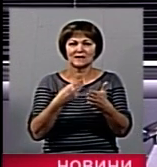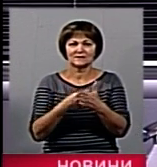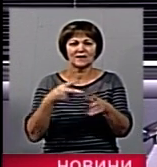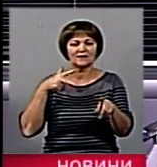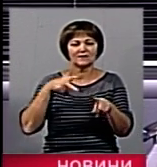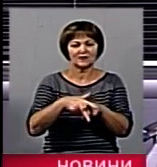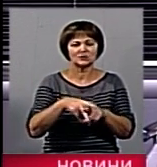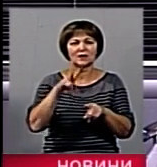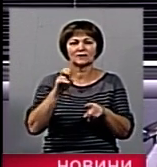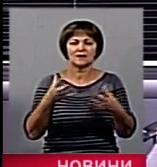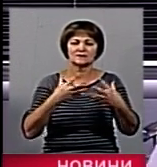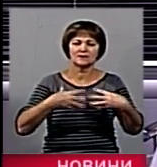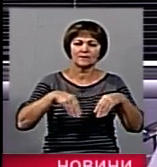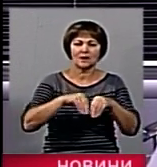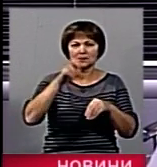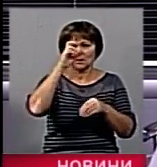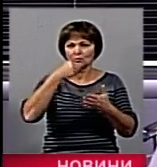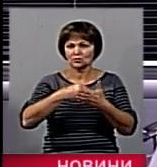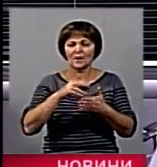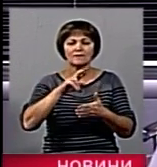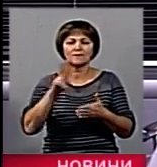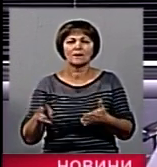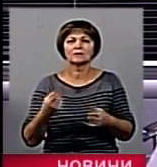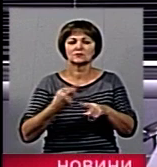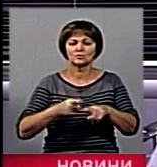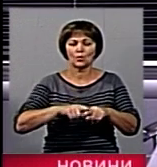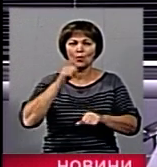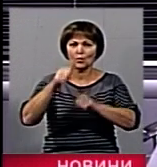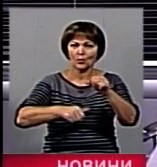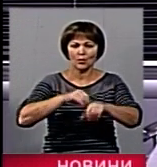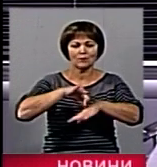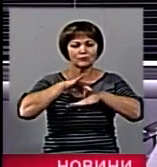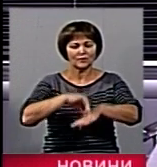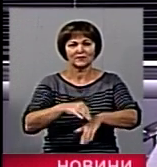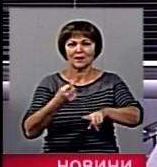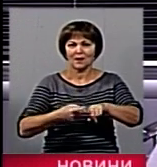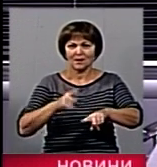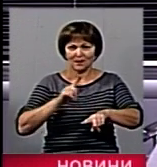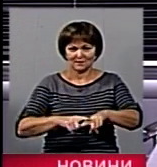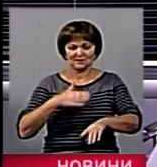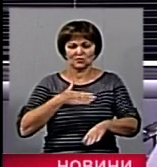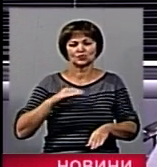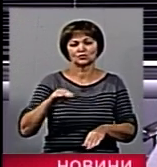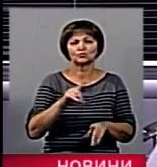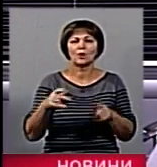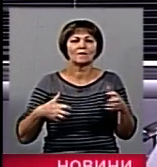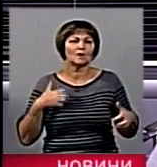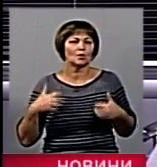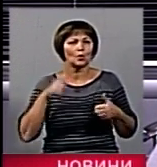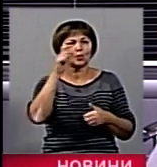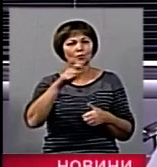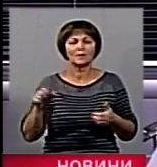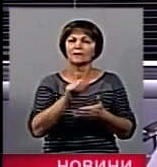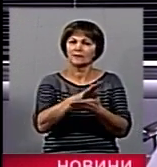навантаження на родинний бюджет. Як цього року організували роботу в одному з управління соцзахисту обласного центру, та що хвилює громадян